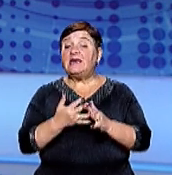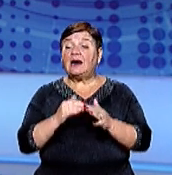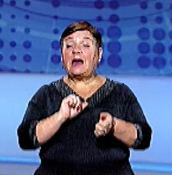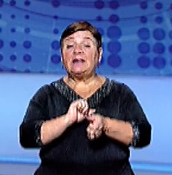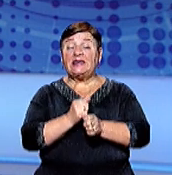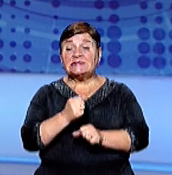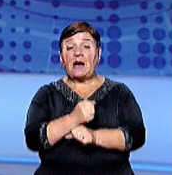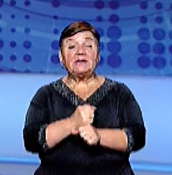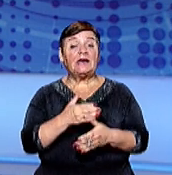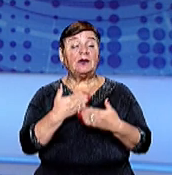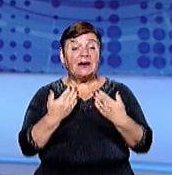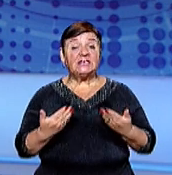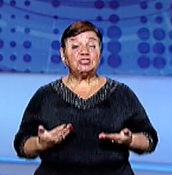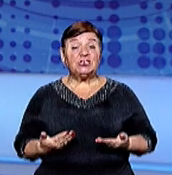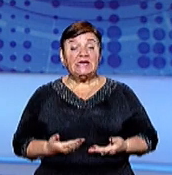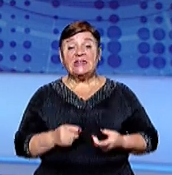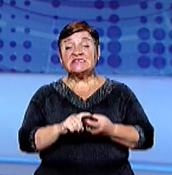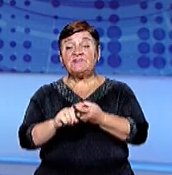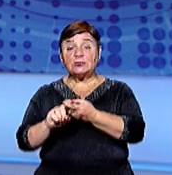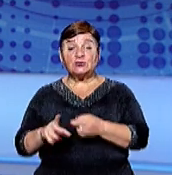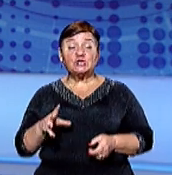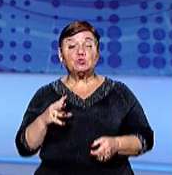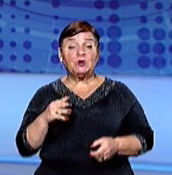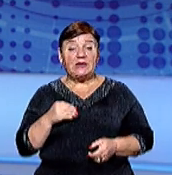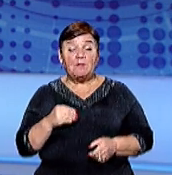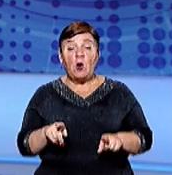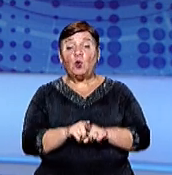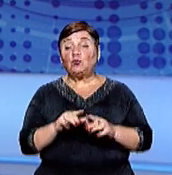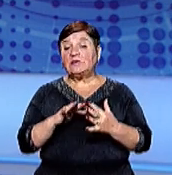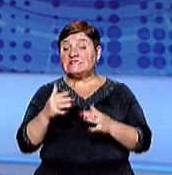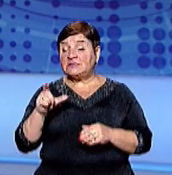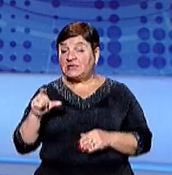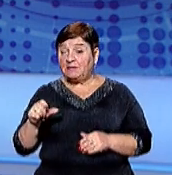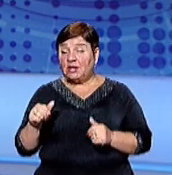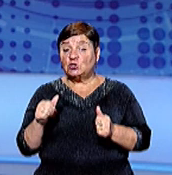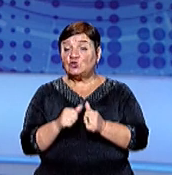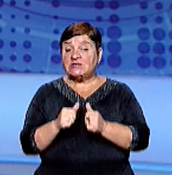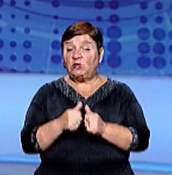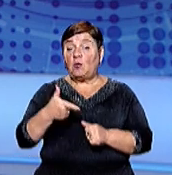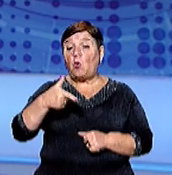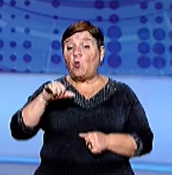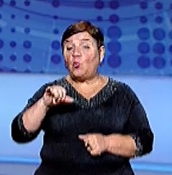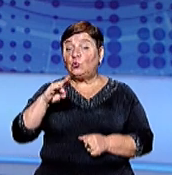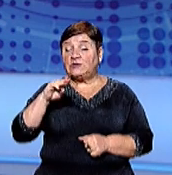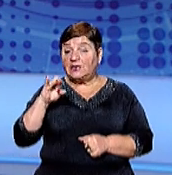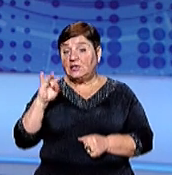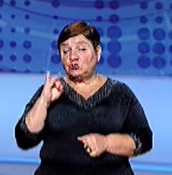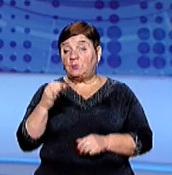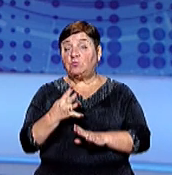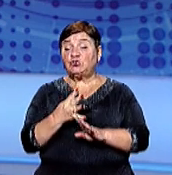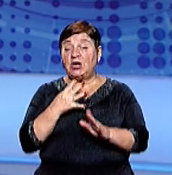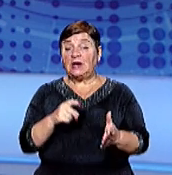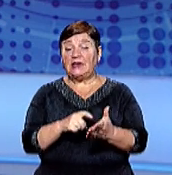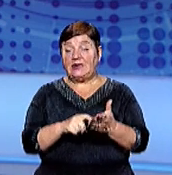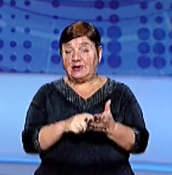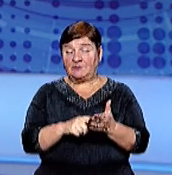аптеки немає Жителі села зв'язуються зі своїми односільчанами та мешканцями сусідньої Гути, аби по черзі доставляти ліки